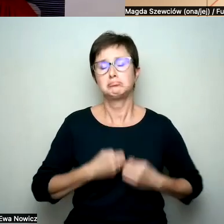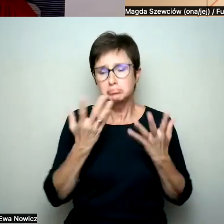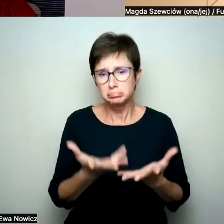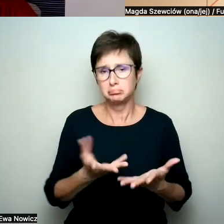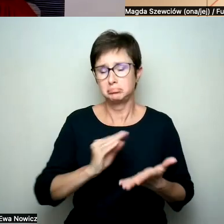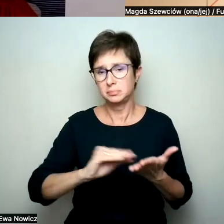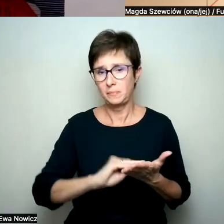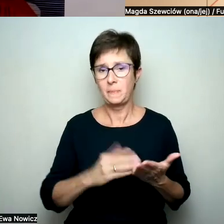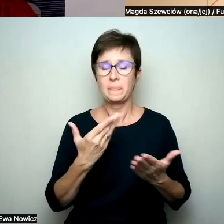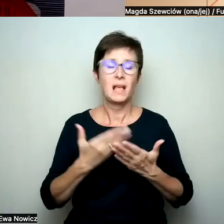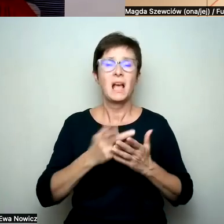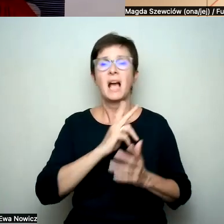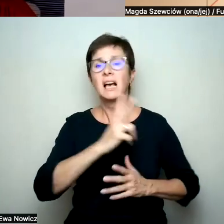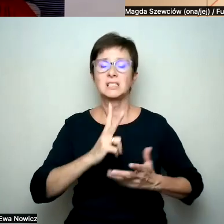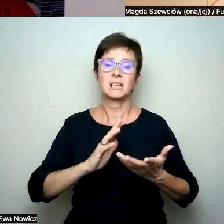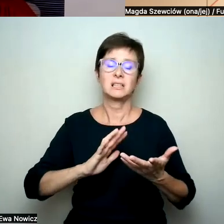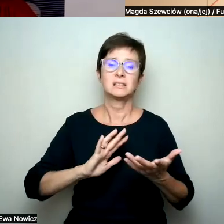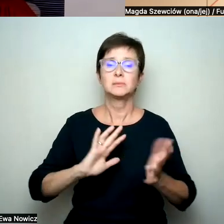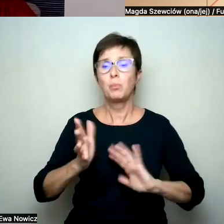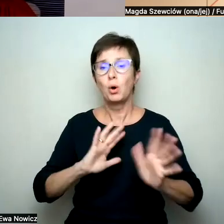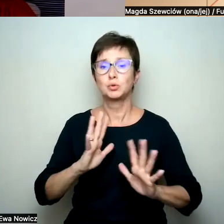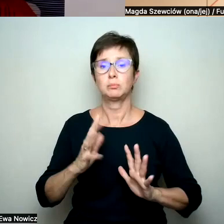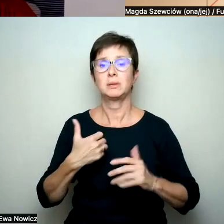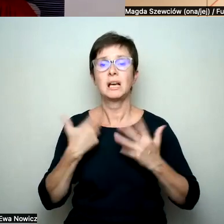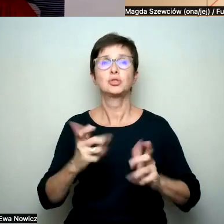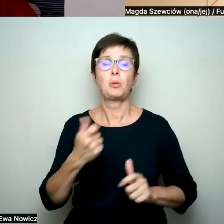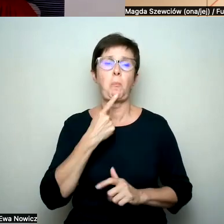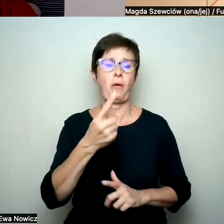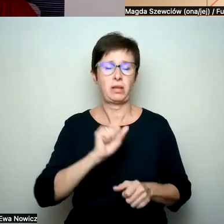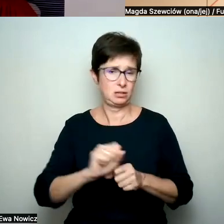każda forma, w jakiej chcemy zabrać głos jest okej.